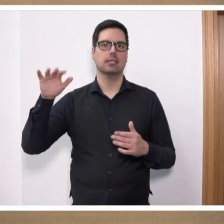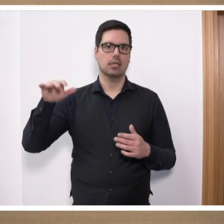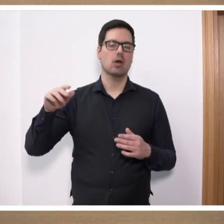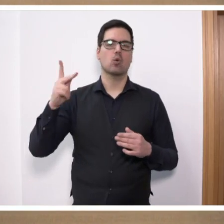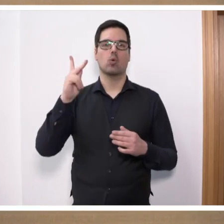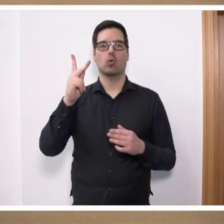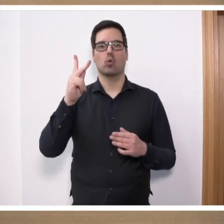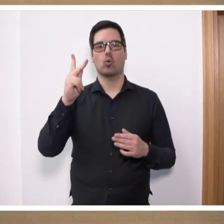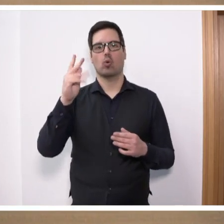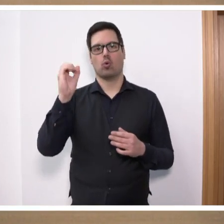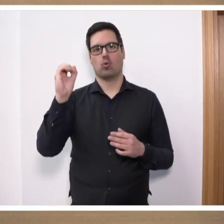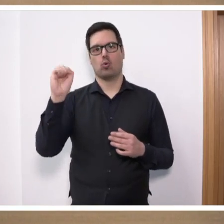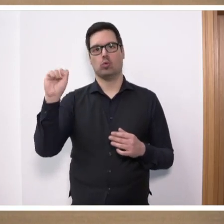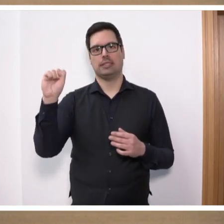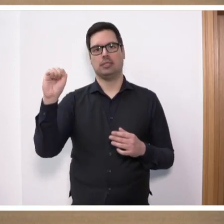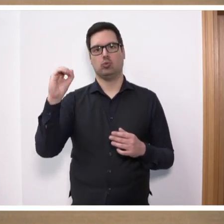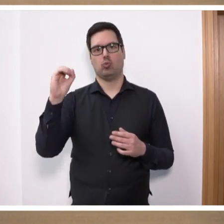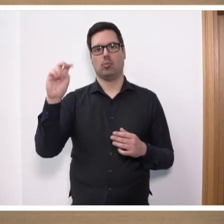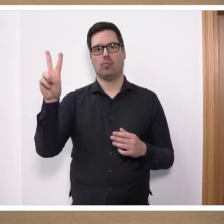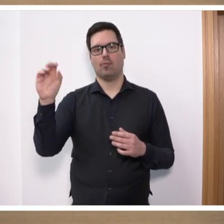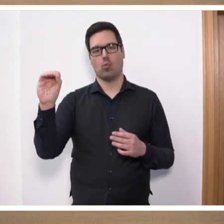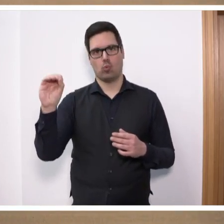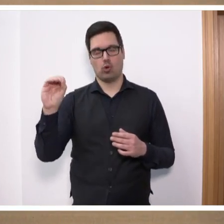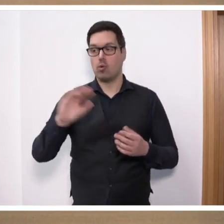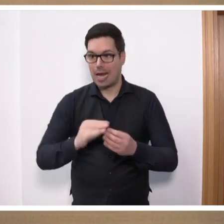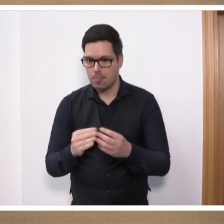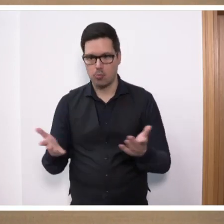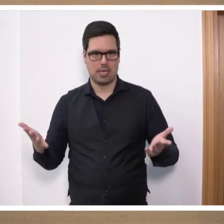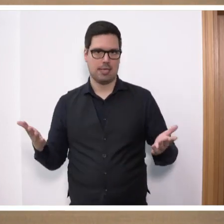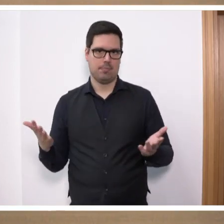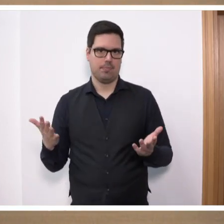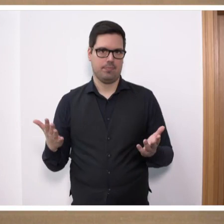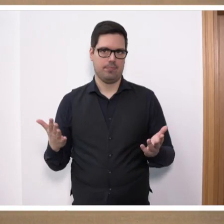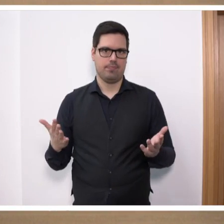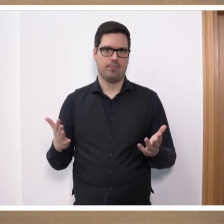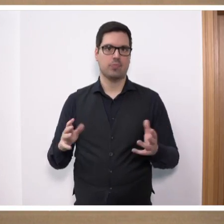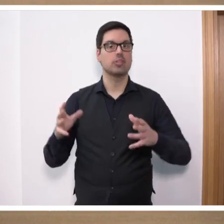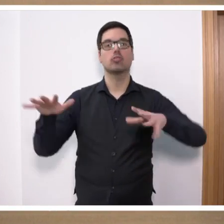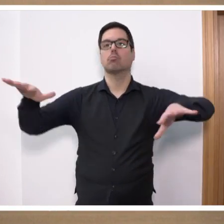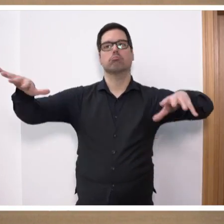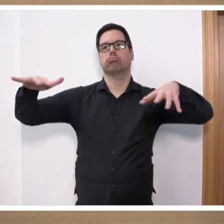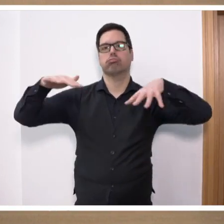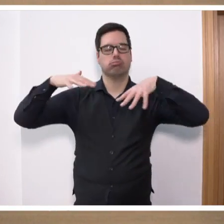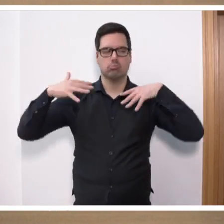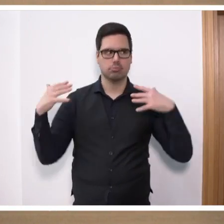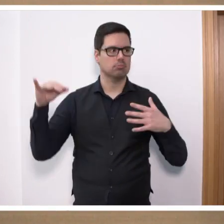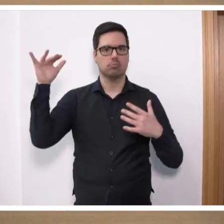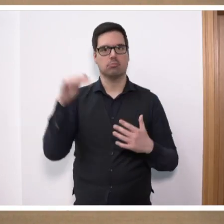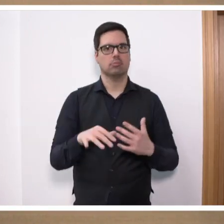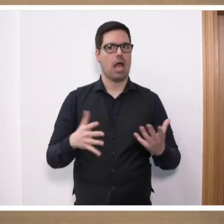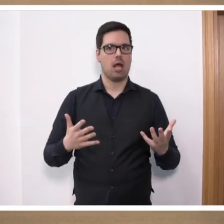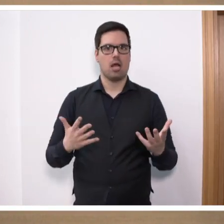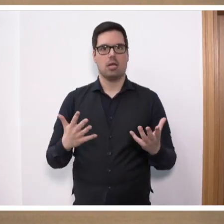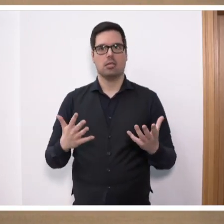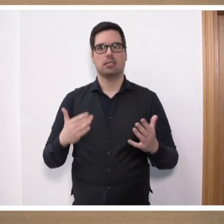Kosovo, war das auch kein Problem. Ich gebe allerdings zu, dass die nicht massenweise aufgetaucht sind,